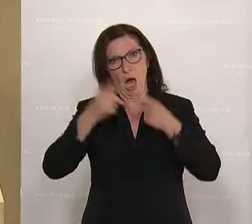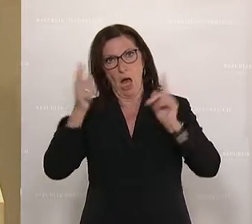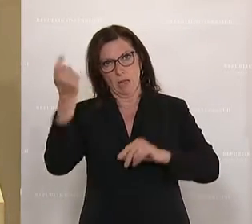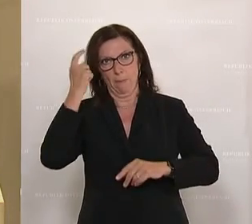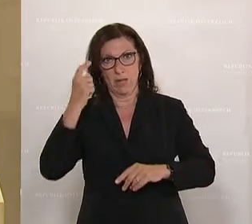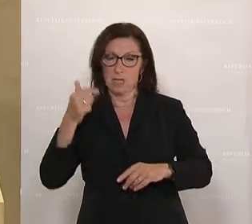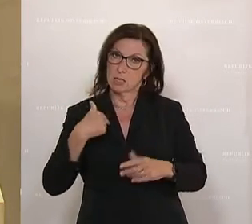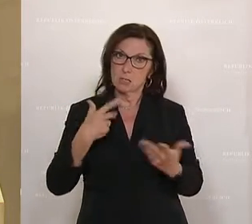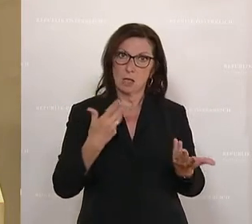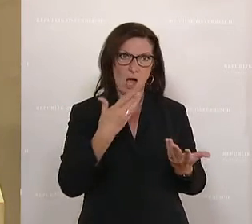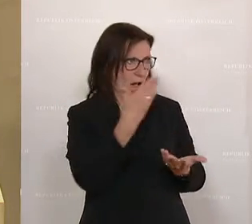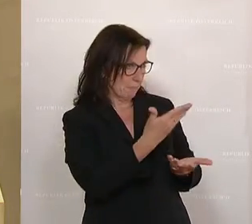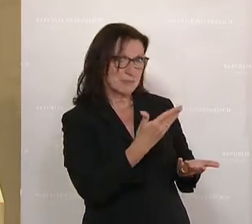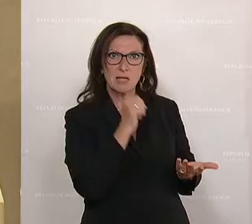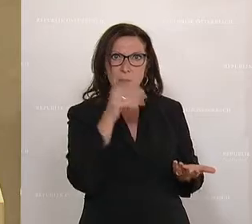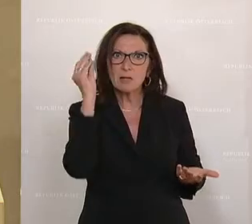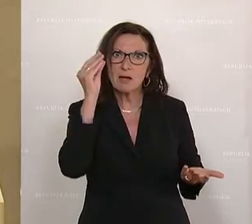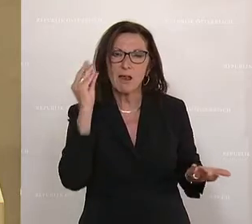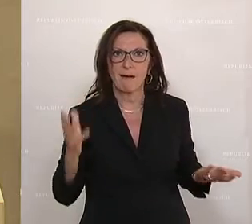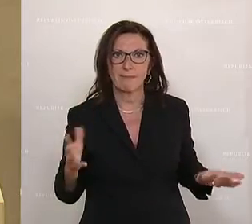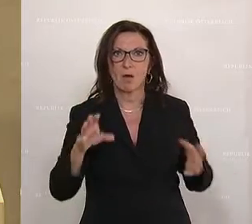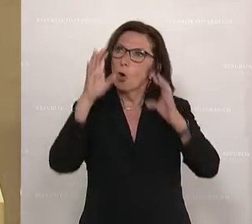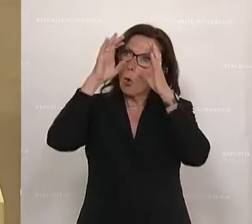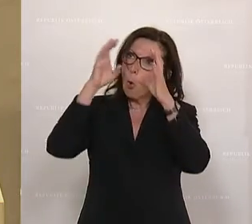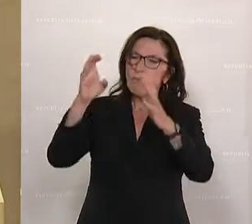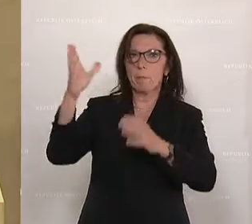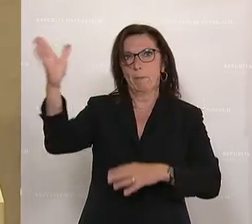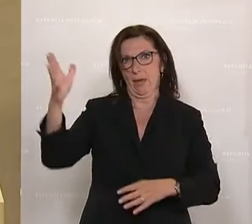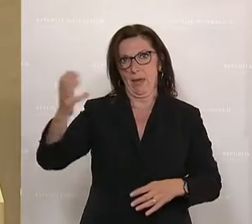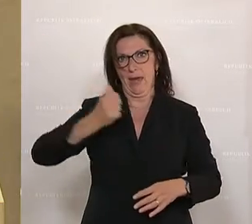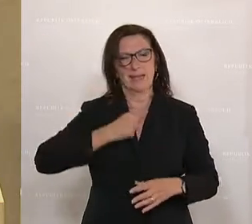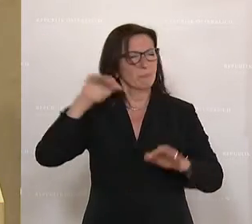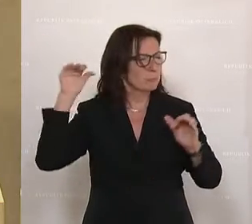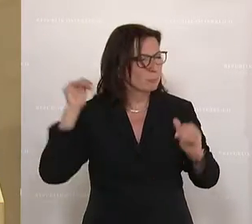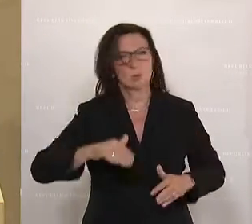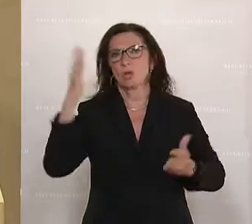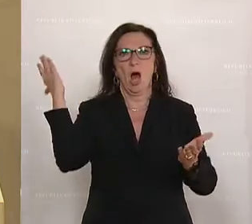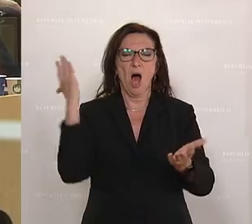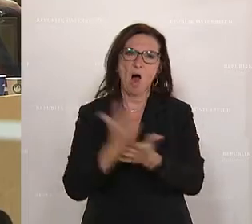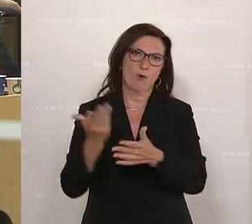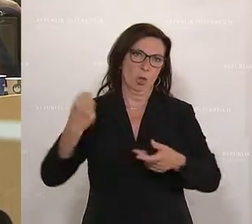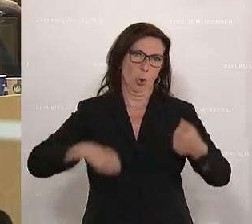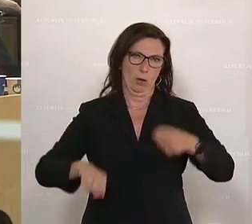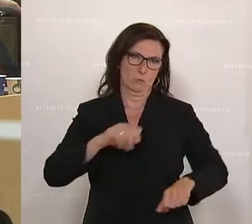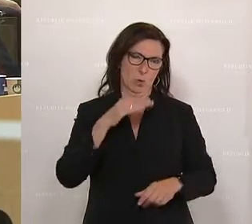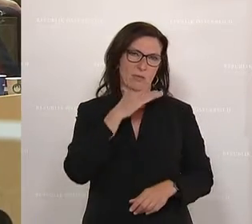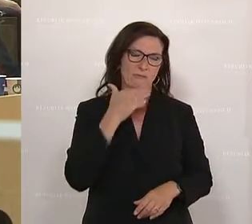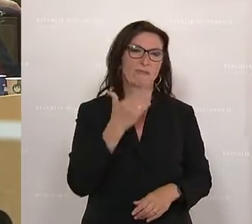verstehe, ist, dass Sie es offenbar nicht gelernt haben, dass die ÖVP endlich aufhören muss mit dieser Korruption. Vielen Dank.